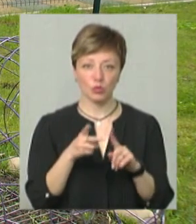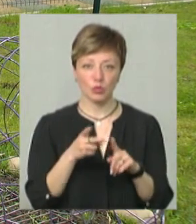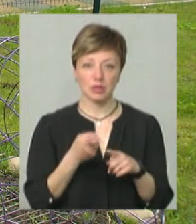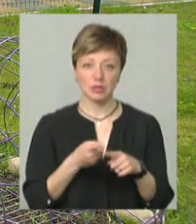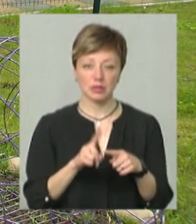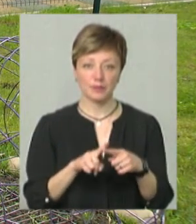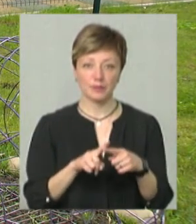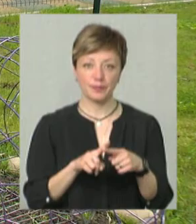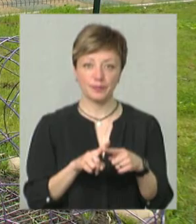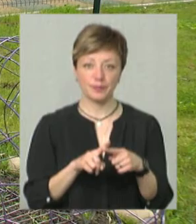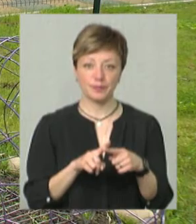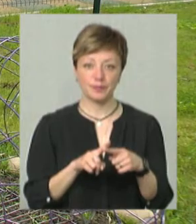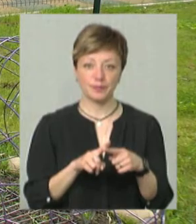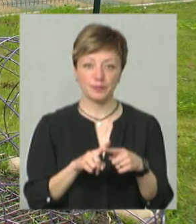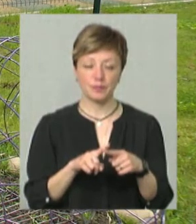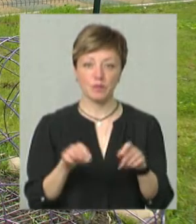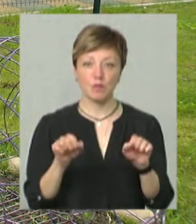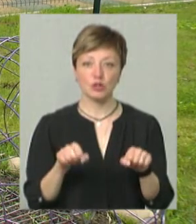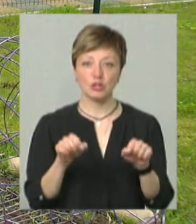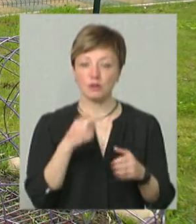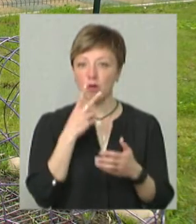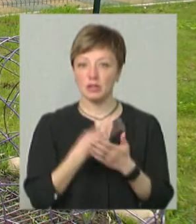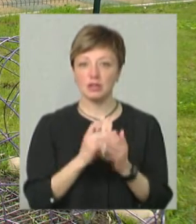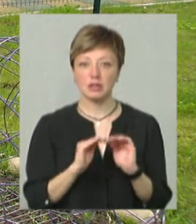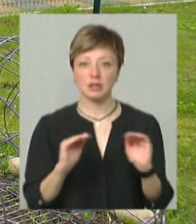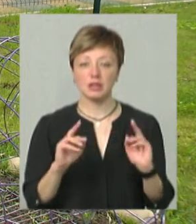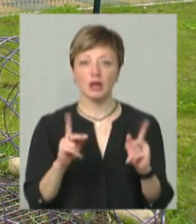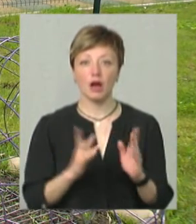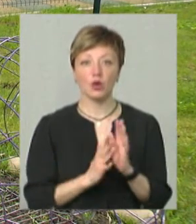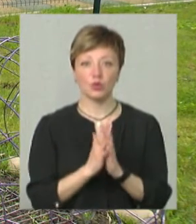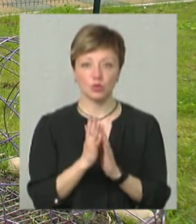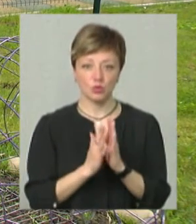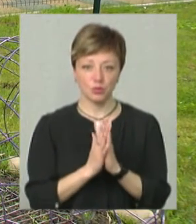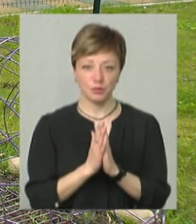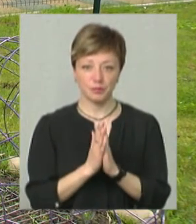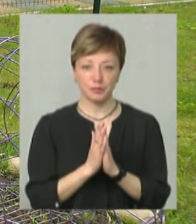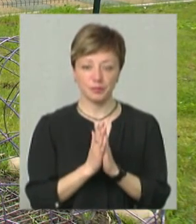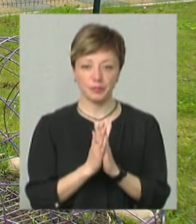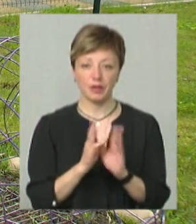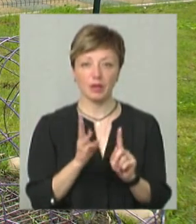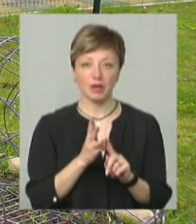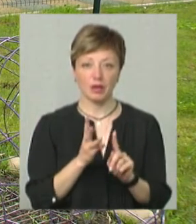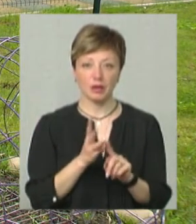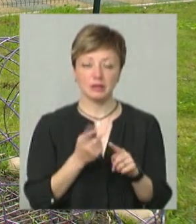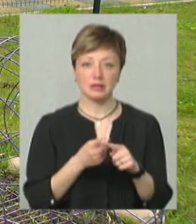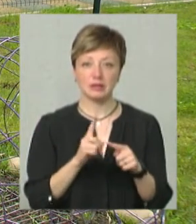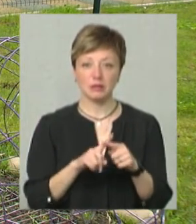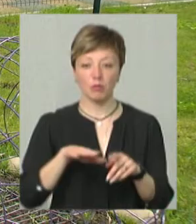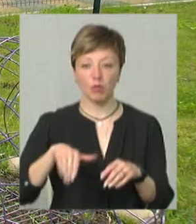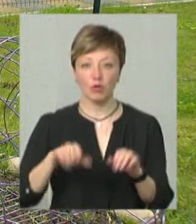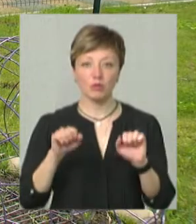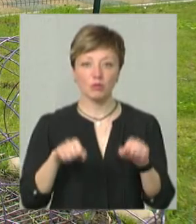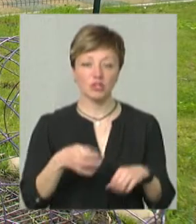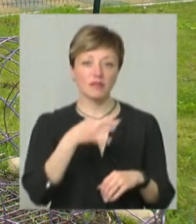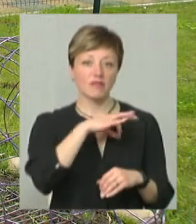це можливість показати дітям, як рослинки ростуть. По-третє, ці рослинки потім можна буде